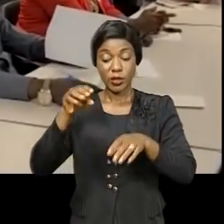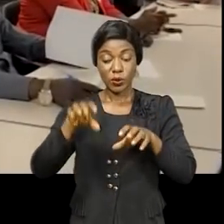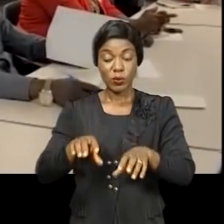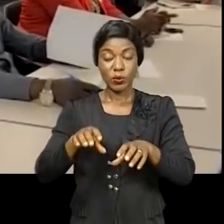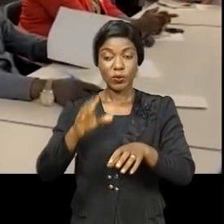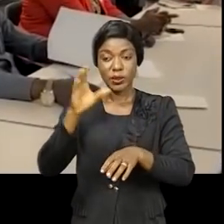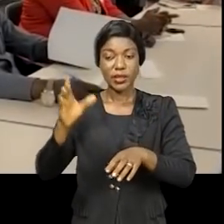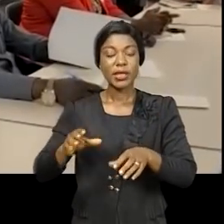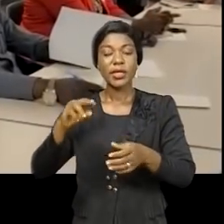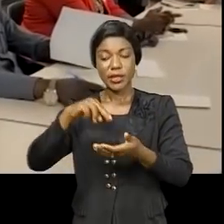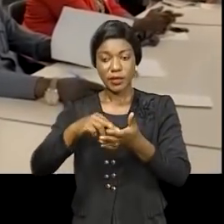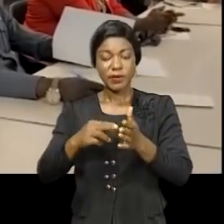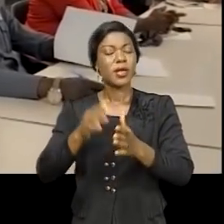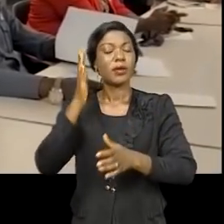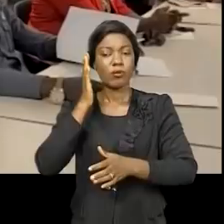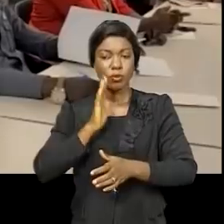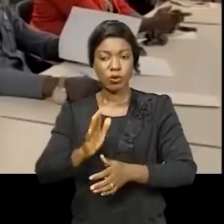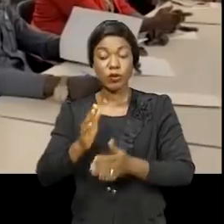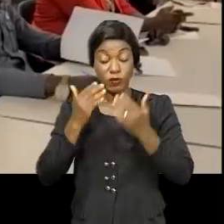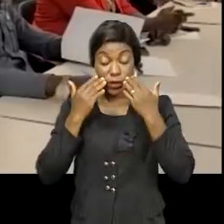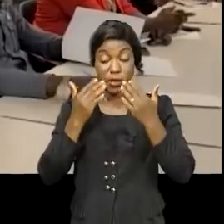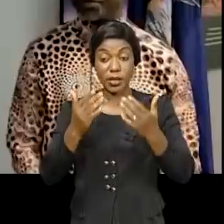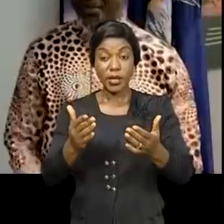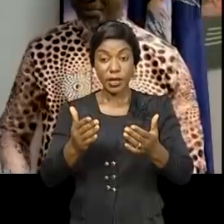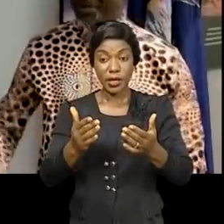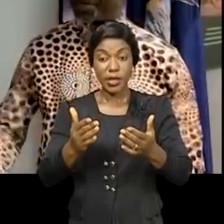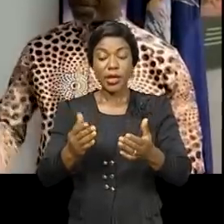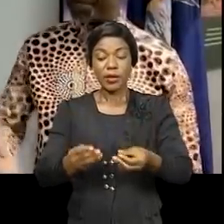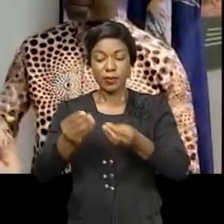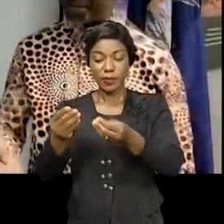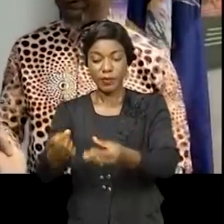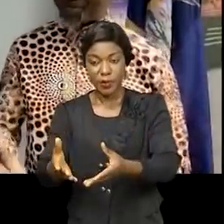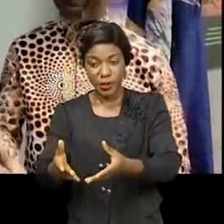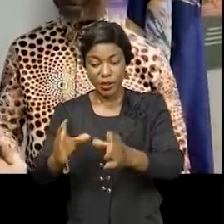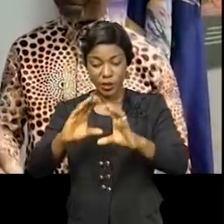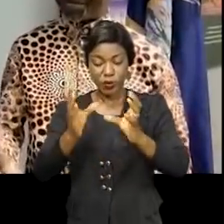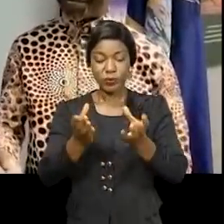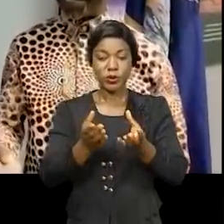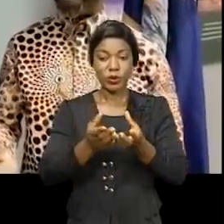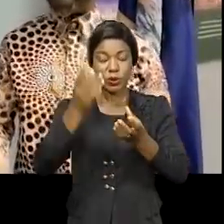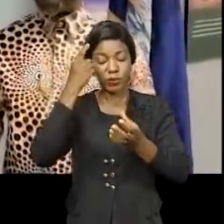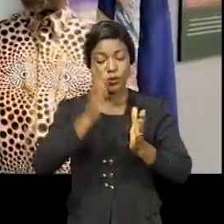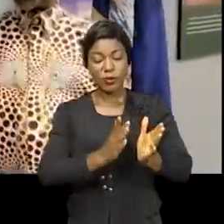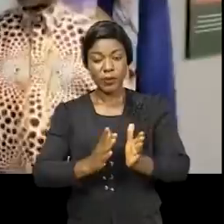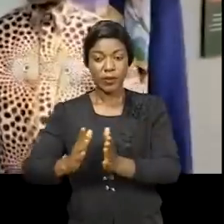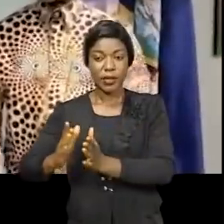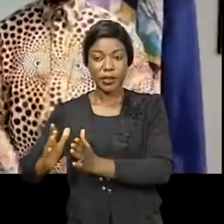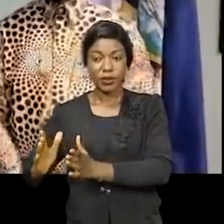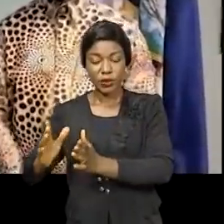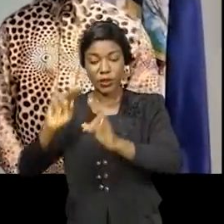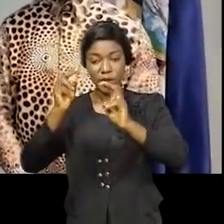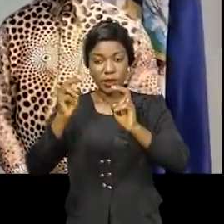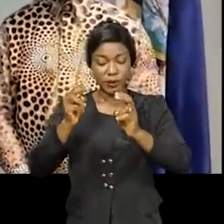ce qui est une bonne démarche, a-t-il souligné. Voilà ce qui justifie la mise sur pied d'une commission pour la préparation des textes